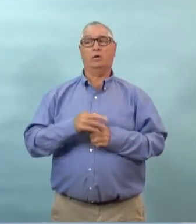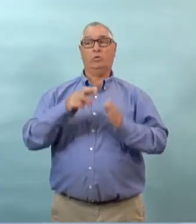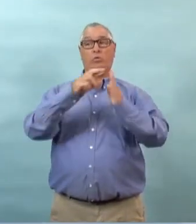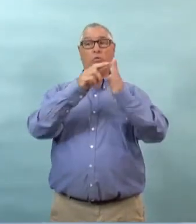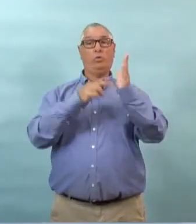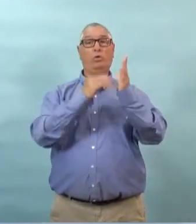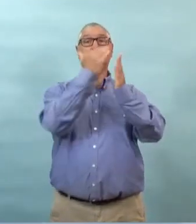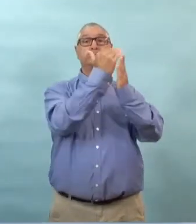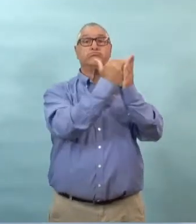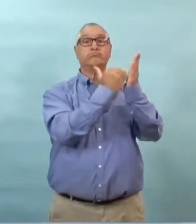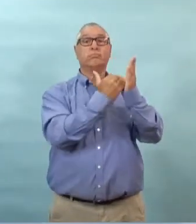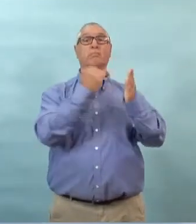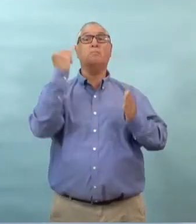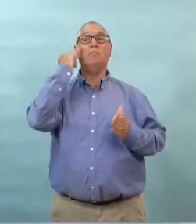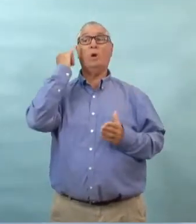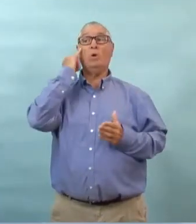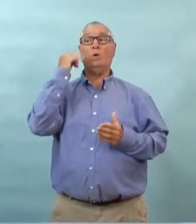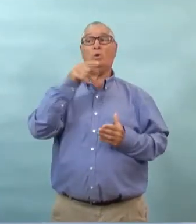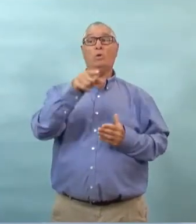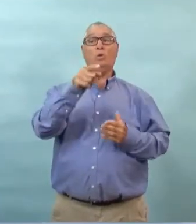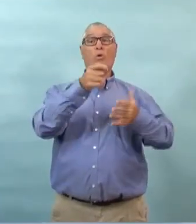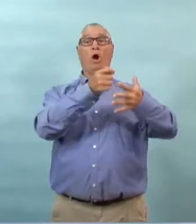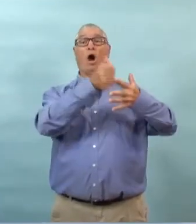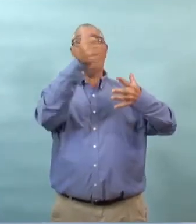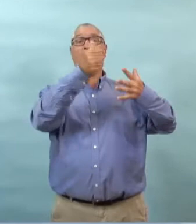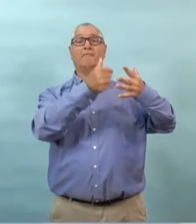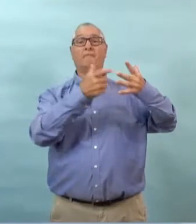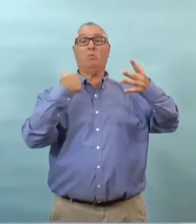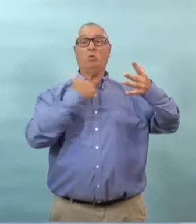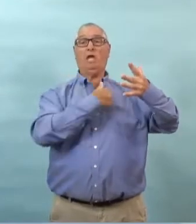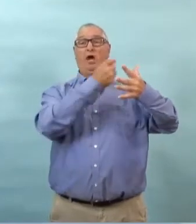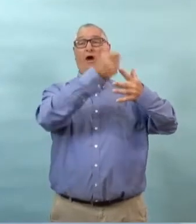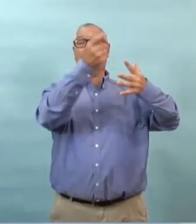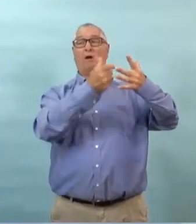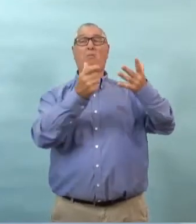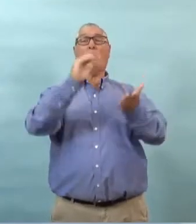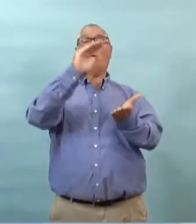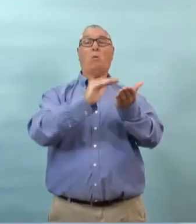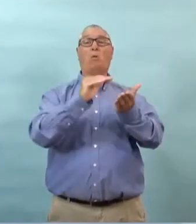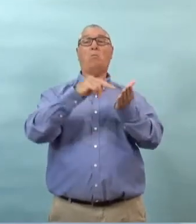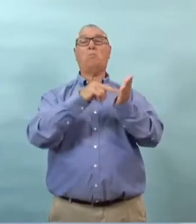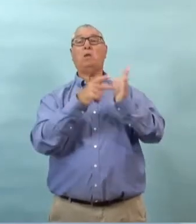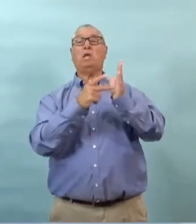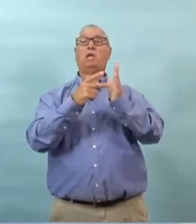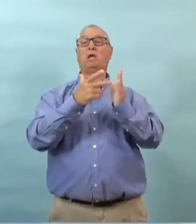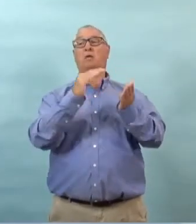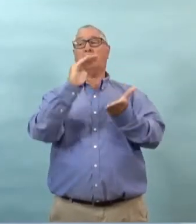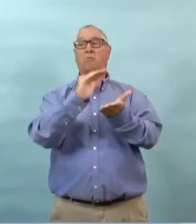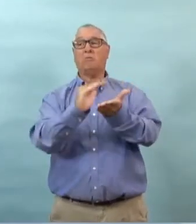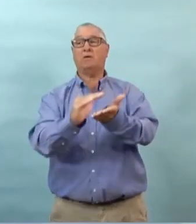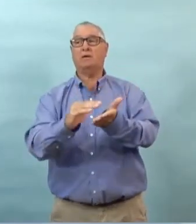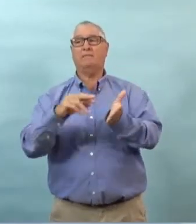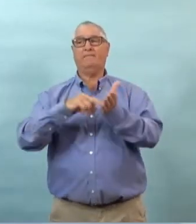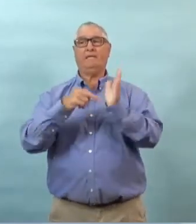chaque mesure que nous assouplissons apporte un certain nombre une certaine quantité de risques qui est